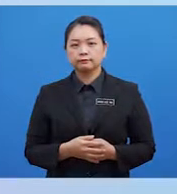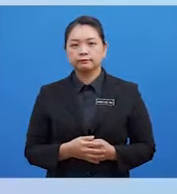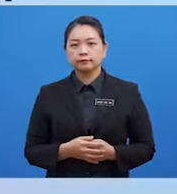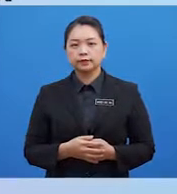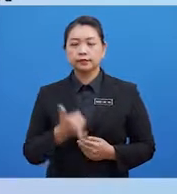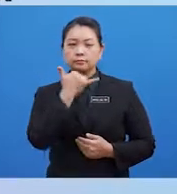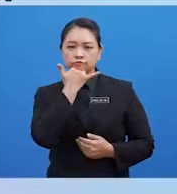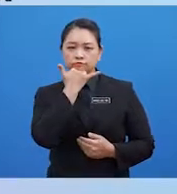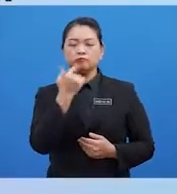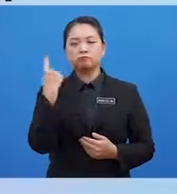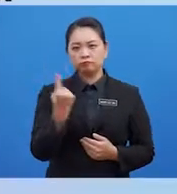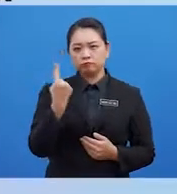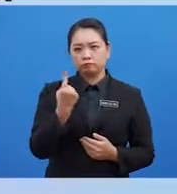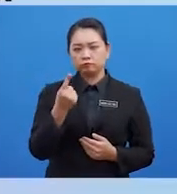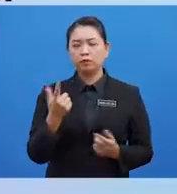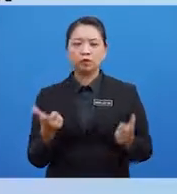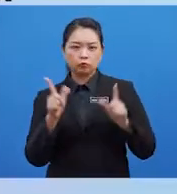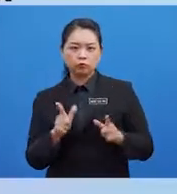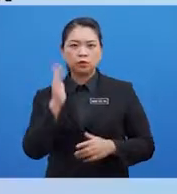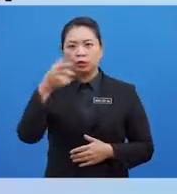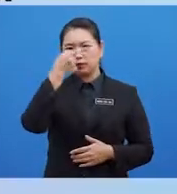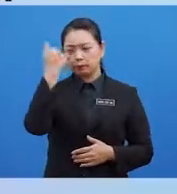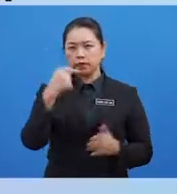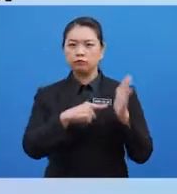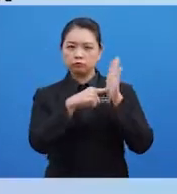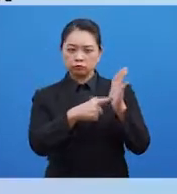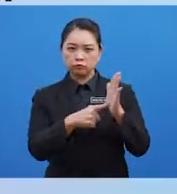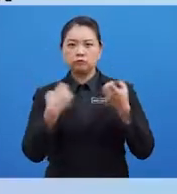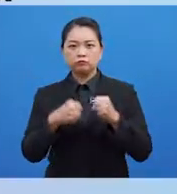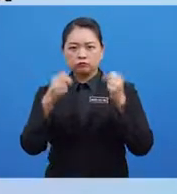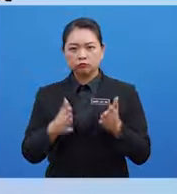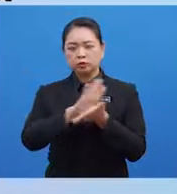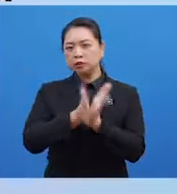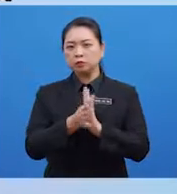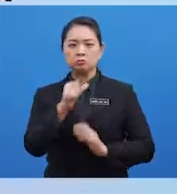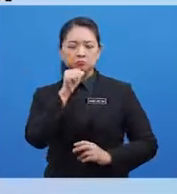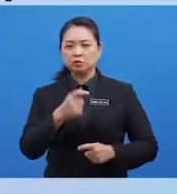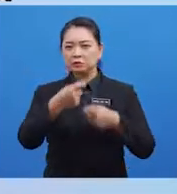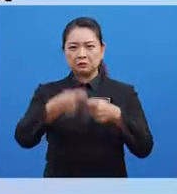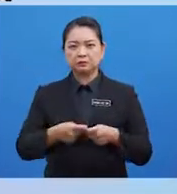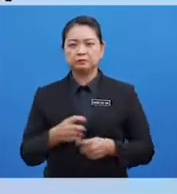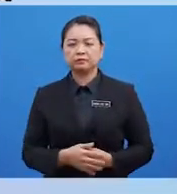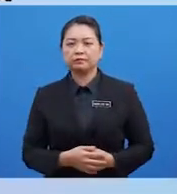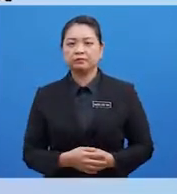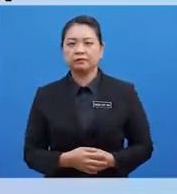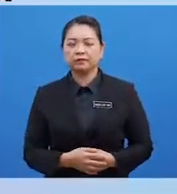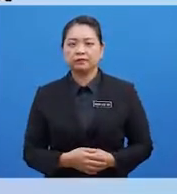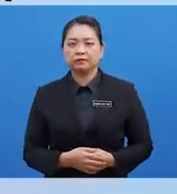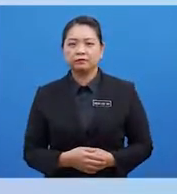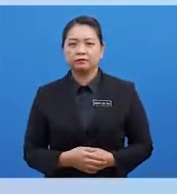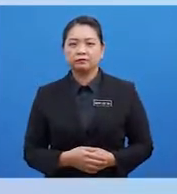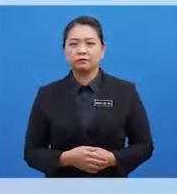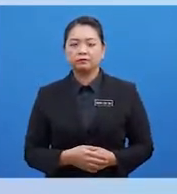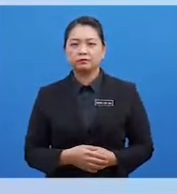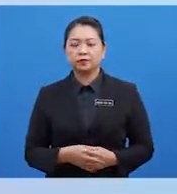kesilapan akan kerap berlaku yang menyebabkan persembahan atlet menjadi tidak konsisten Kita pergi pula